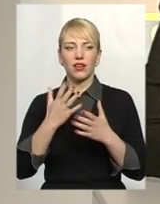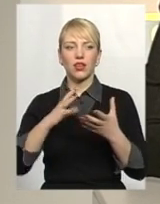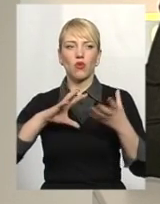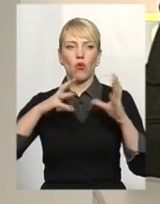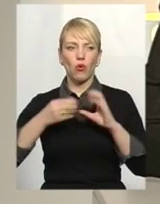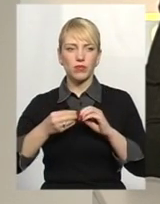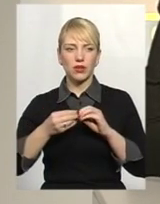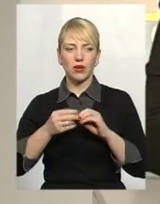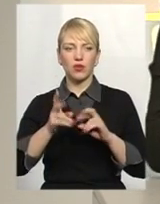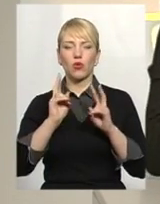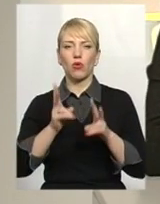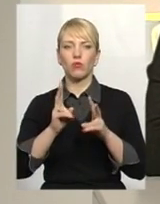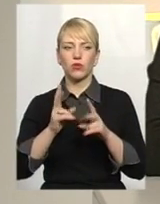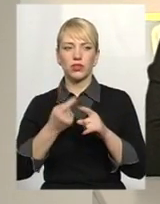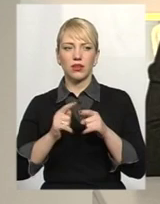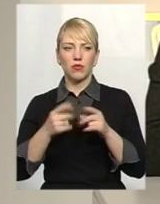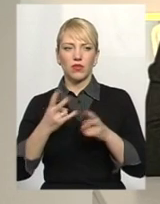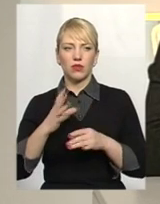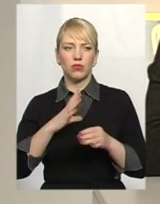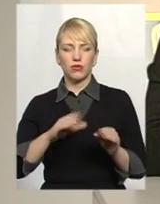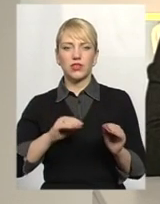має встановлюватися, і чому.